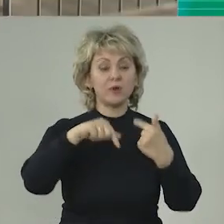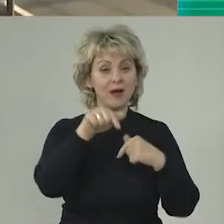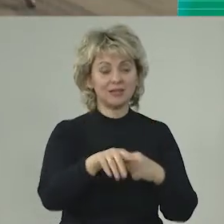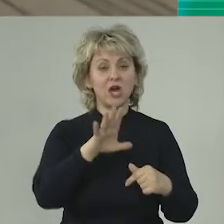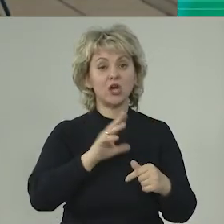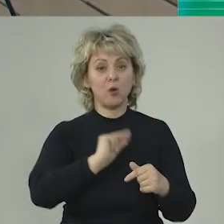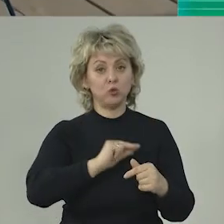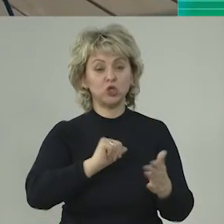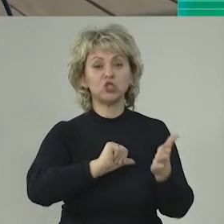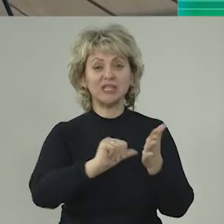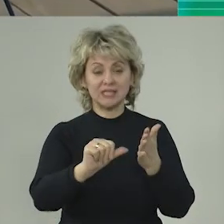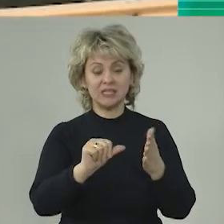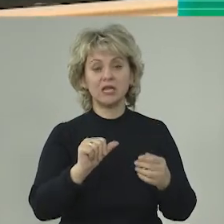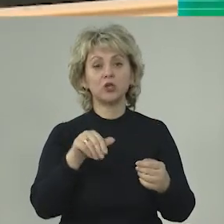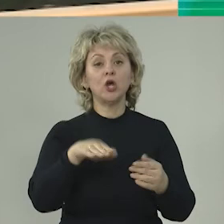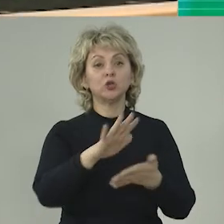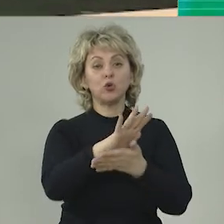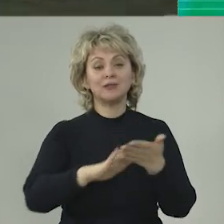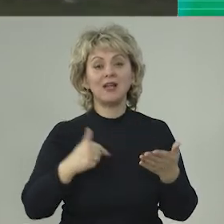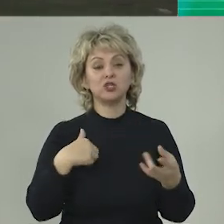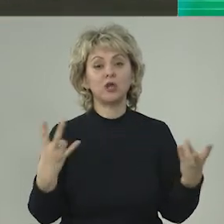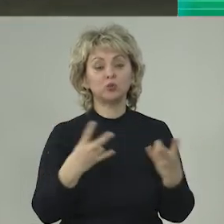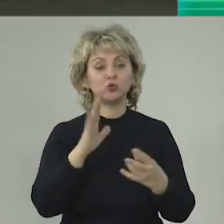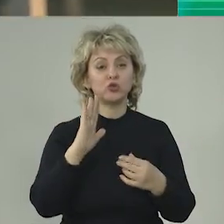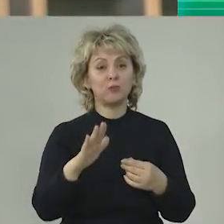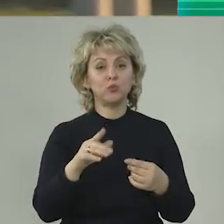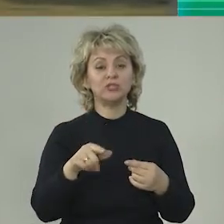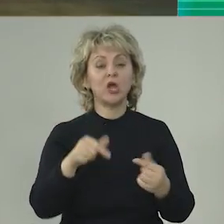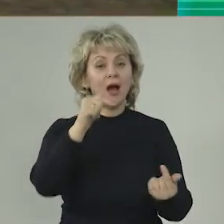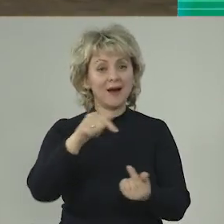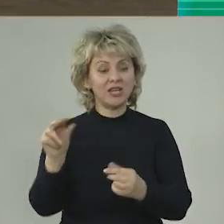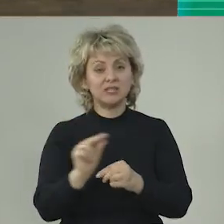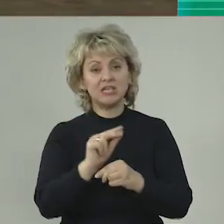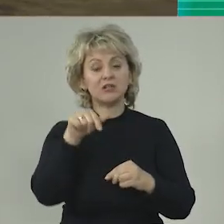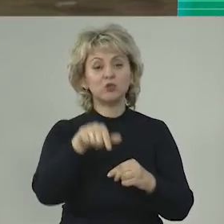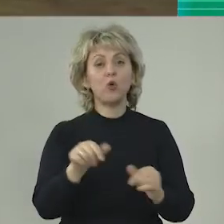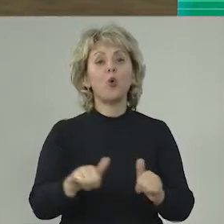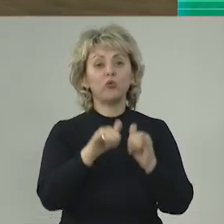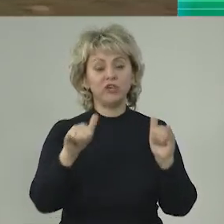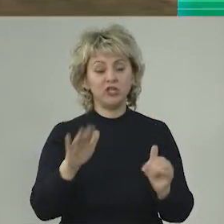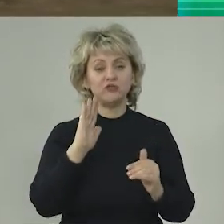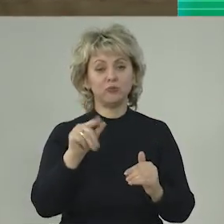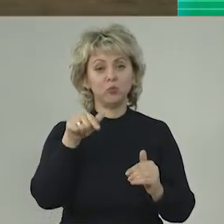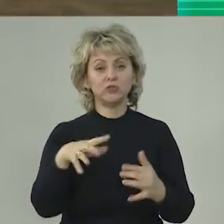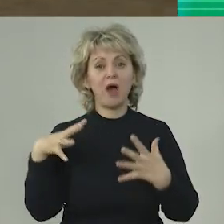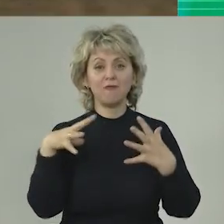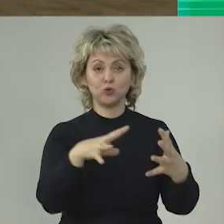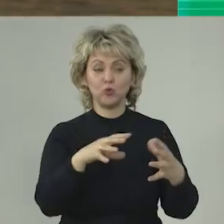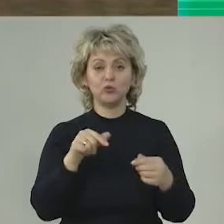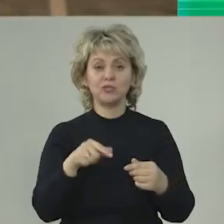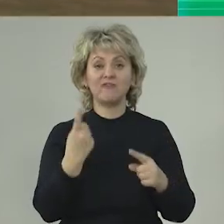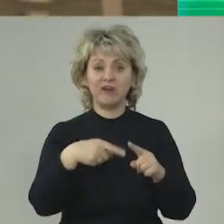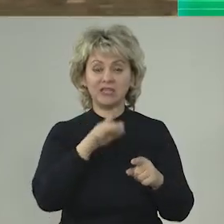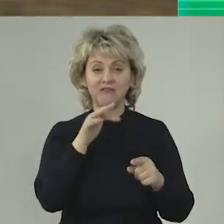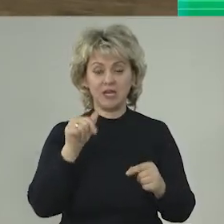стадиона их работало 60, то дальше нам нужно будет, если нужно корректировать, мы точно будем увеличивать количество автобусов